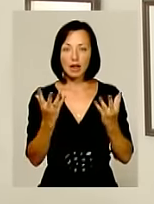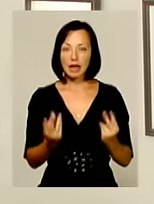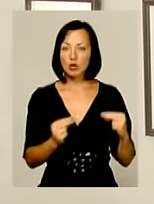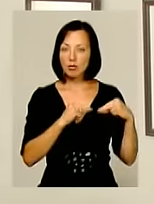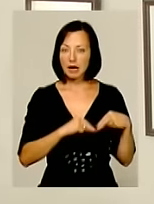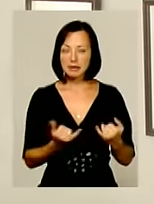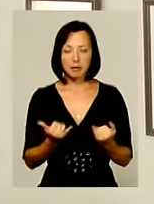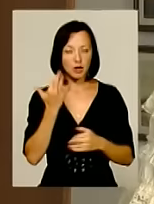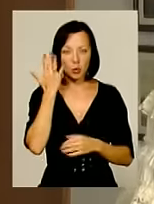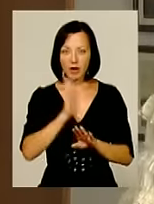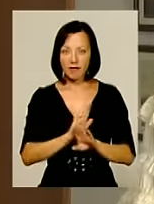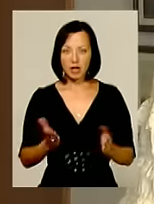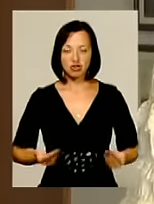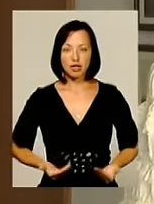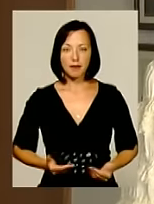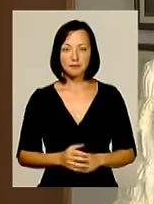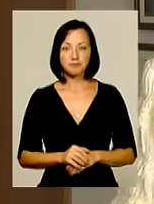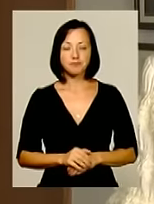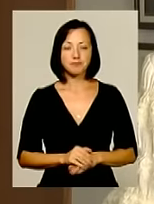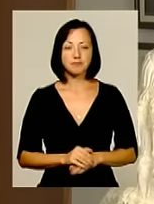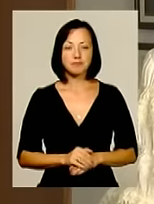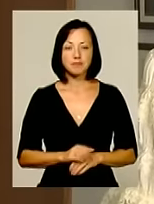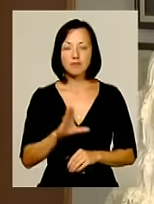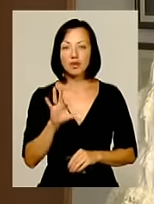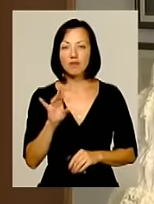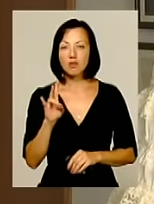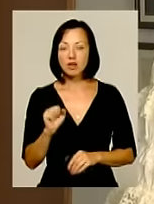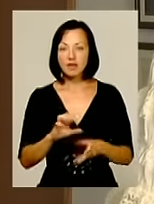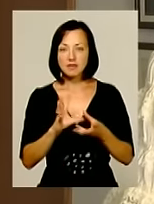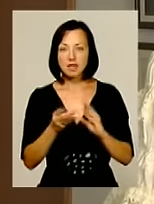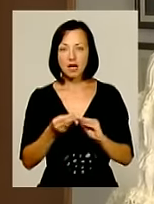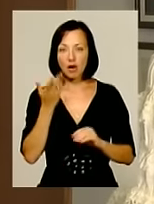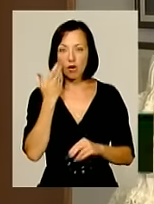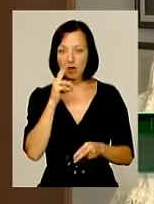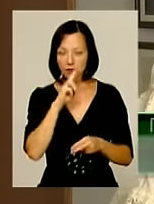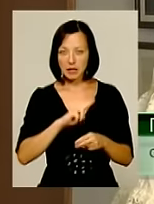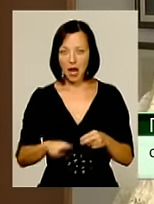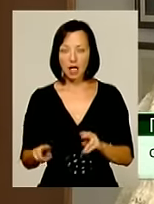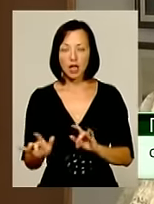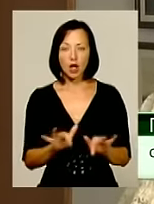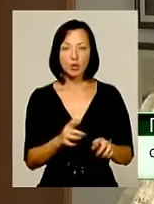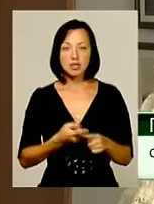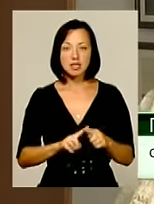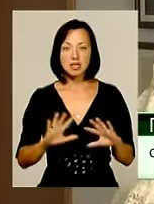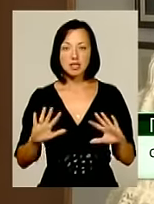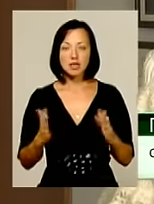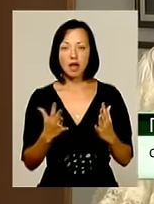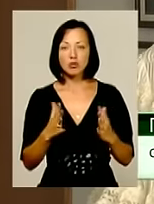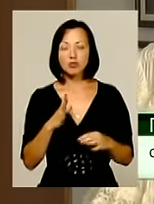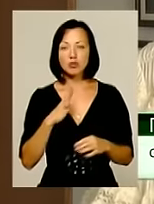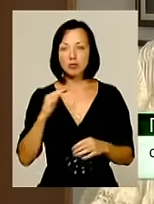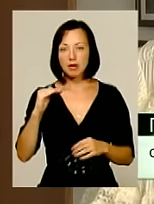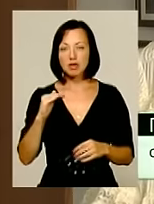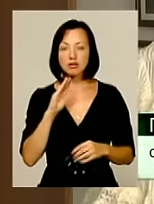тепер не уявляє життя. Вона взагалі, коли втратила рух, це сталося, коли вона ще була